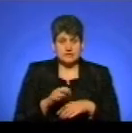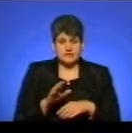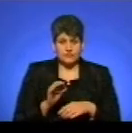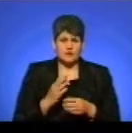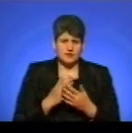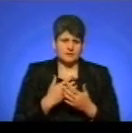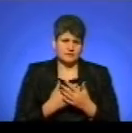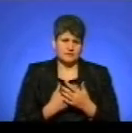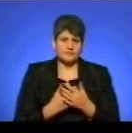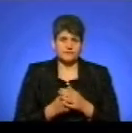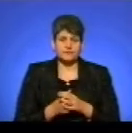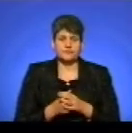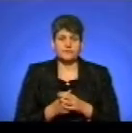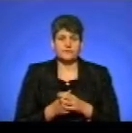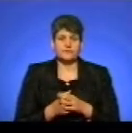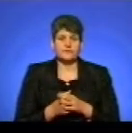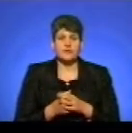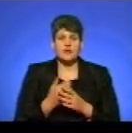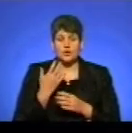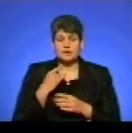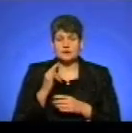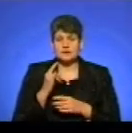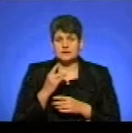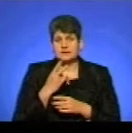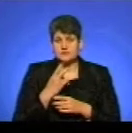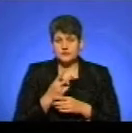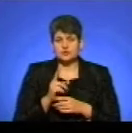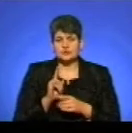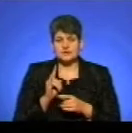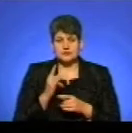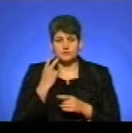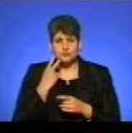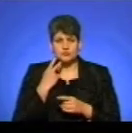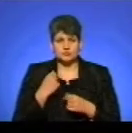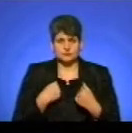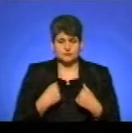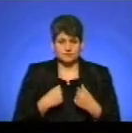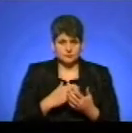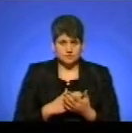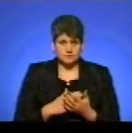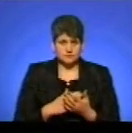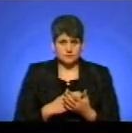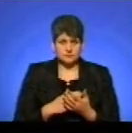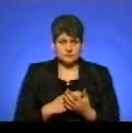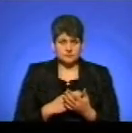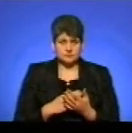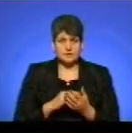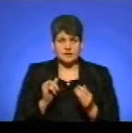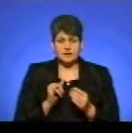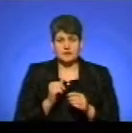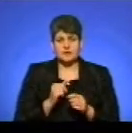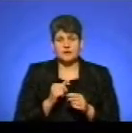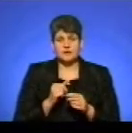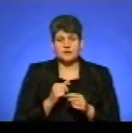ознаки, так, є певні прояви, коли дитина є систематично свідком, і будувати свою